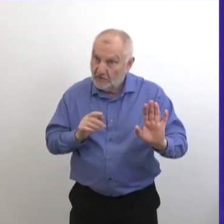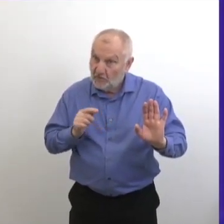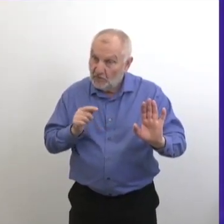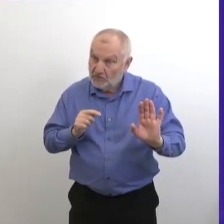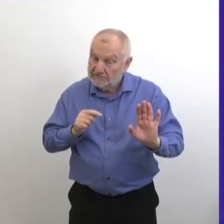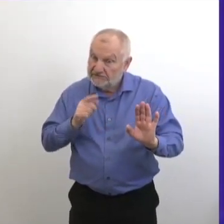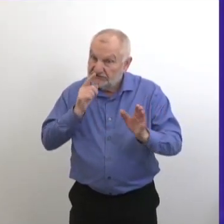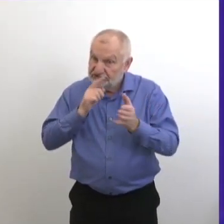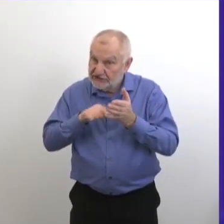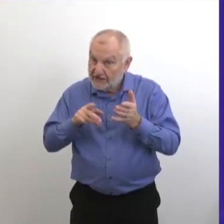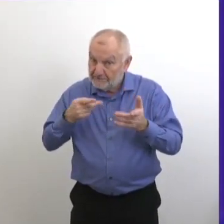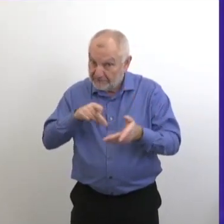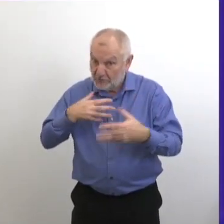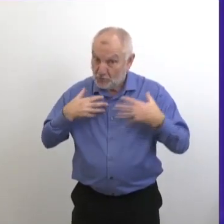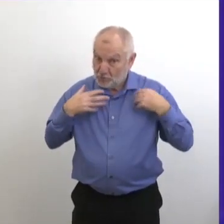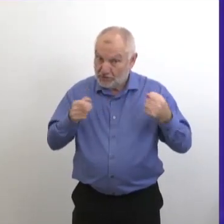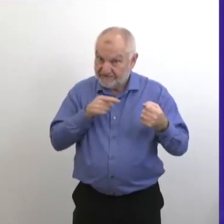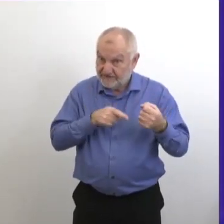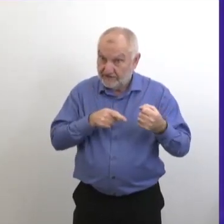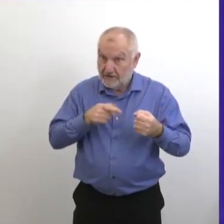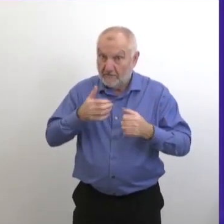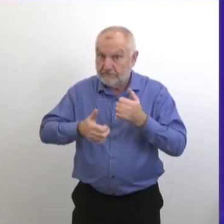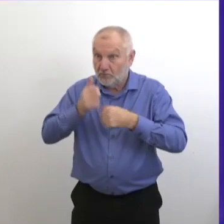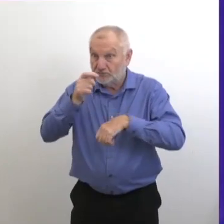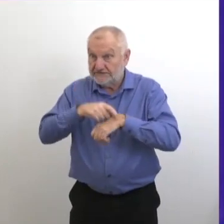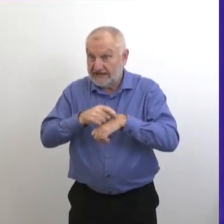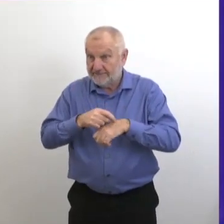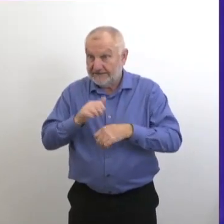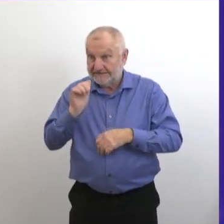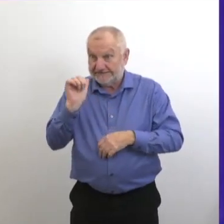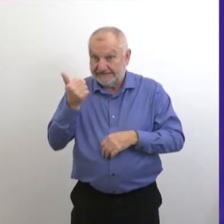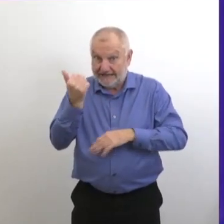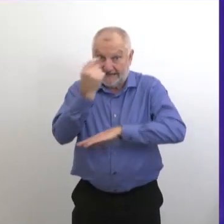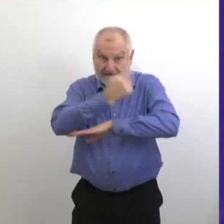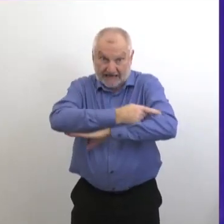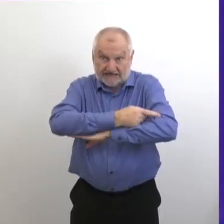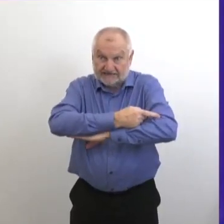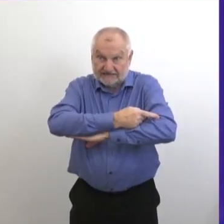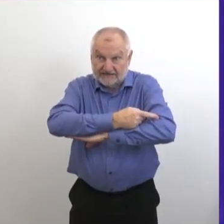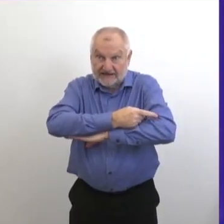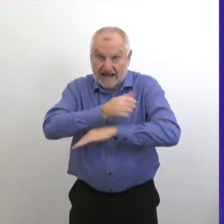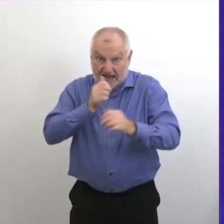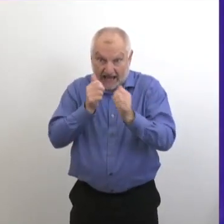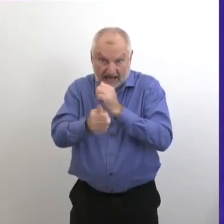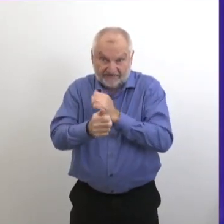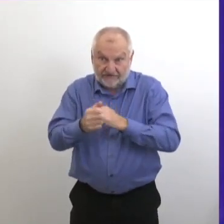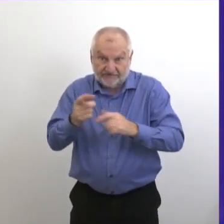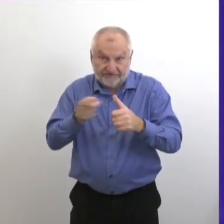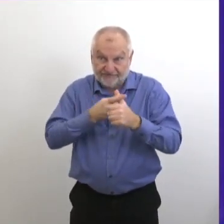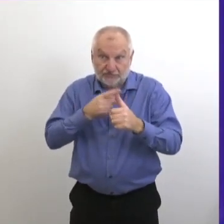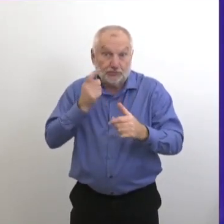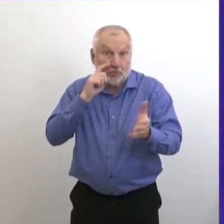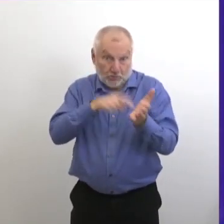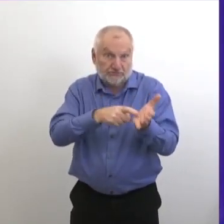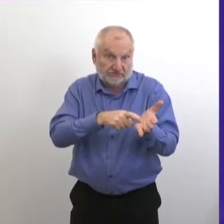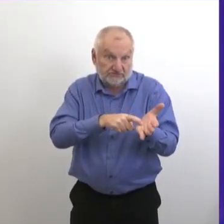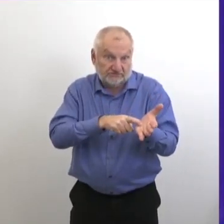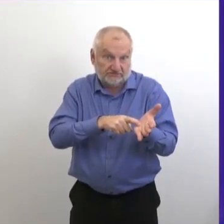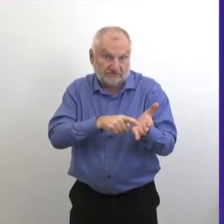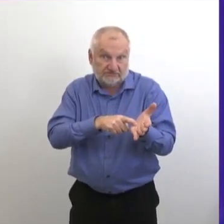gens qui sont guéris essentiellement dix jours après l'apparition des symptômes. donc, si on regarde une moyenne sur dix jours,